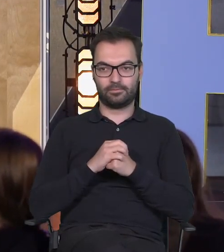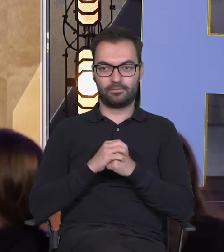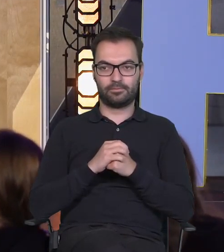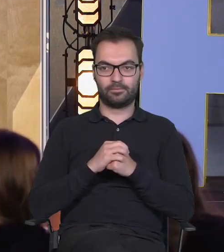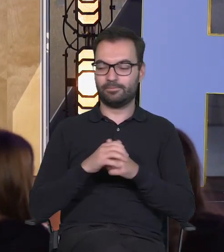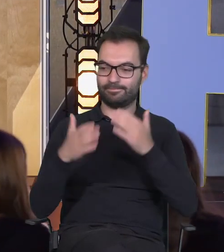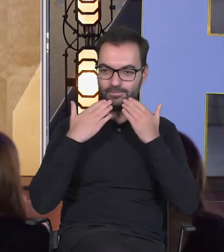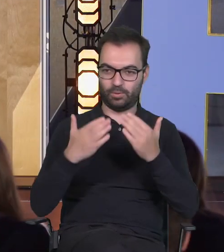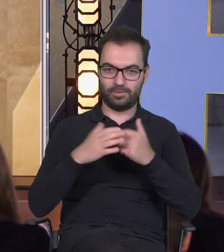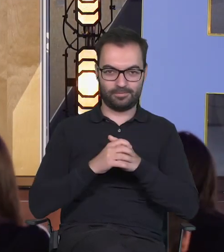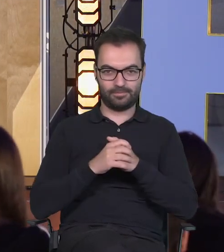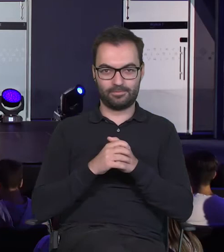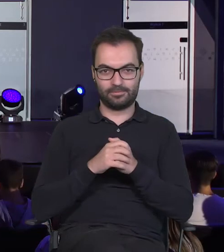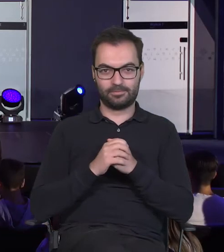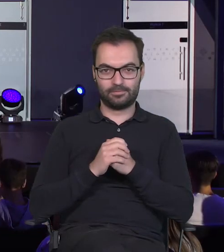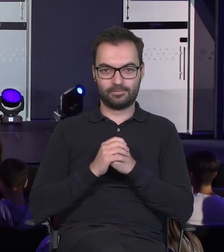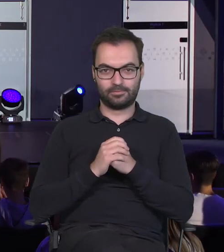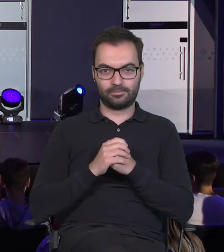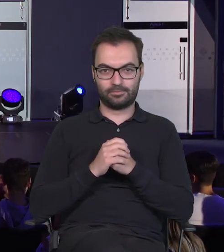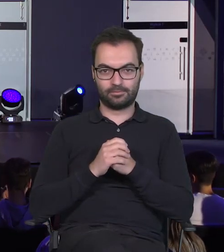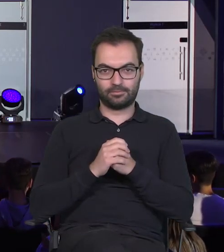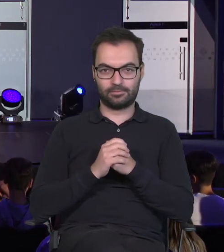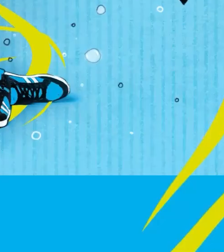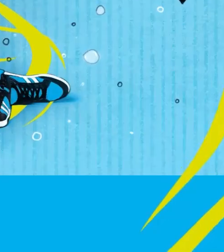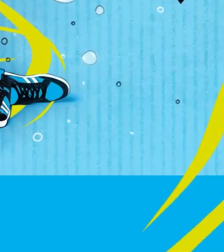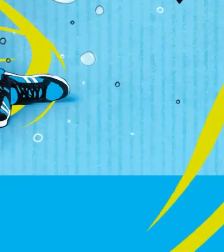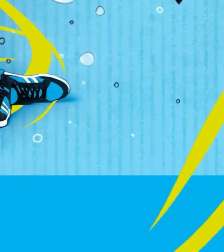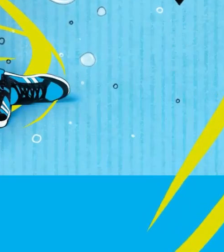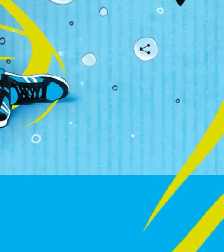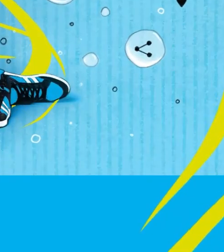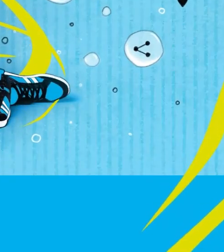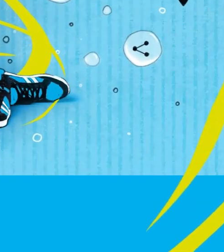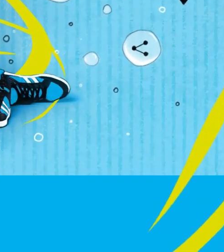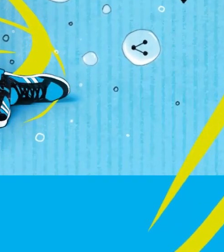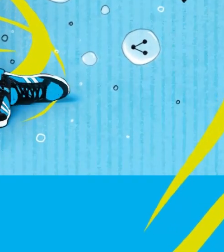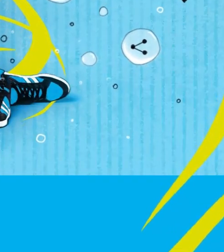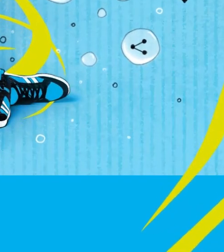Dziękujemy. Dziękujemy. Dziękujemy.